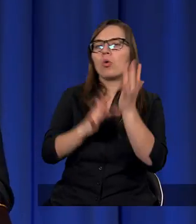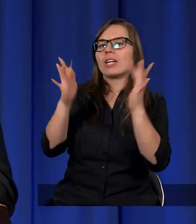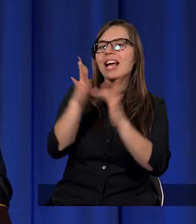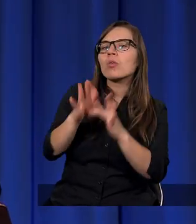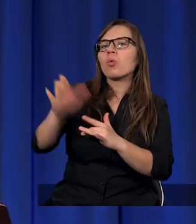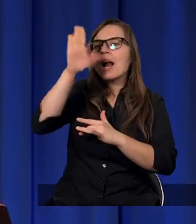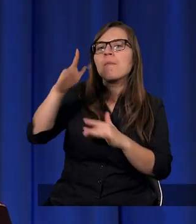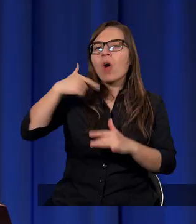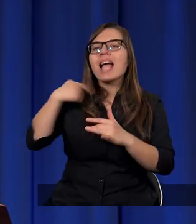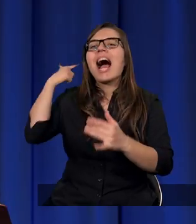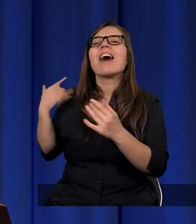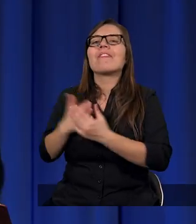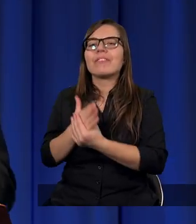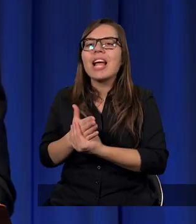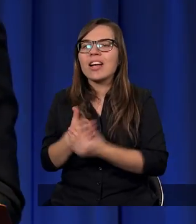Boga ja wierzę?